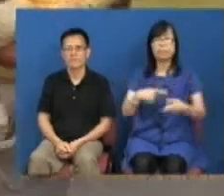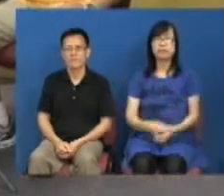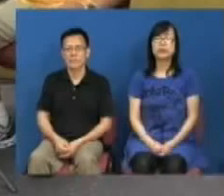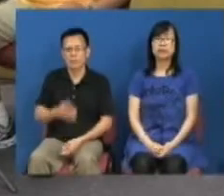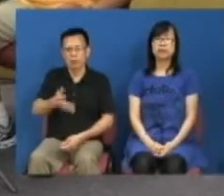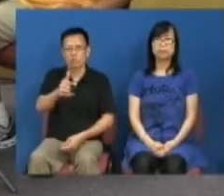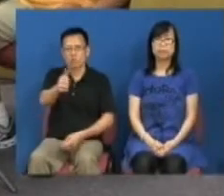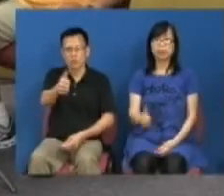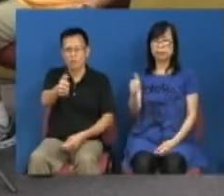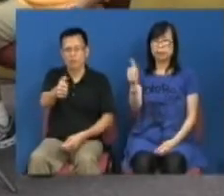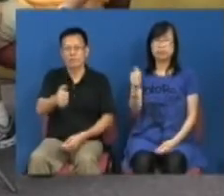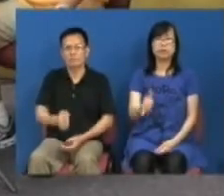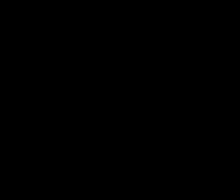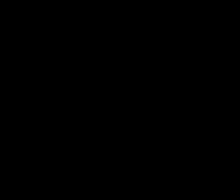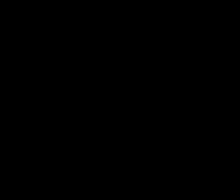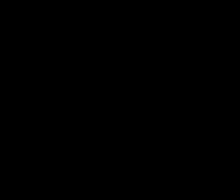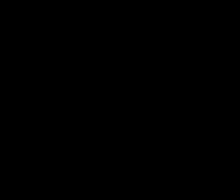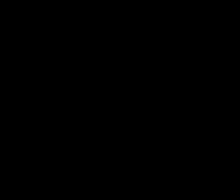你好 谢谢你